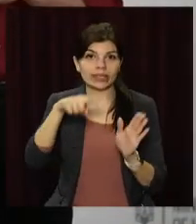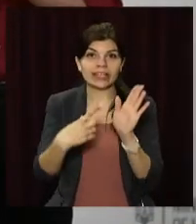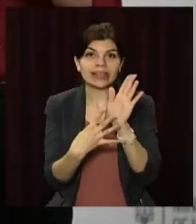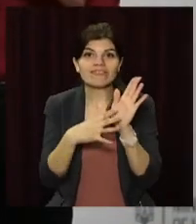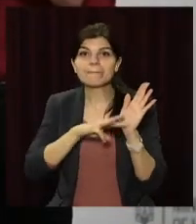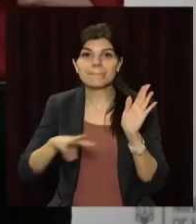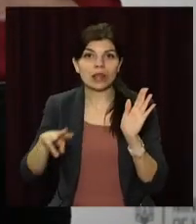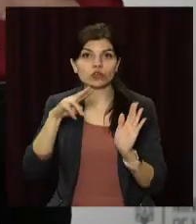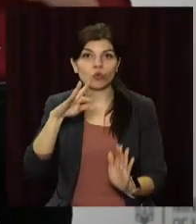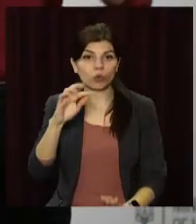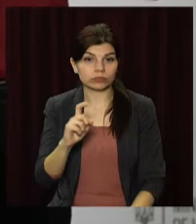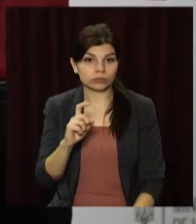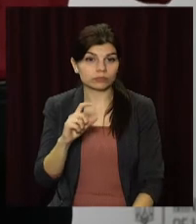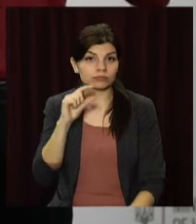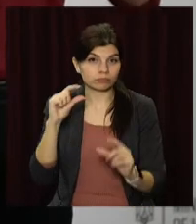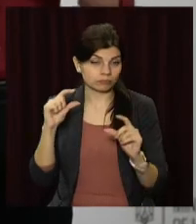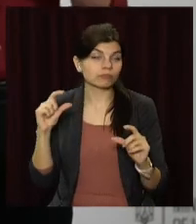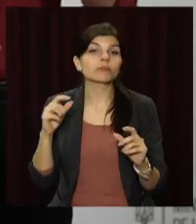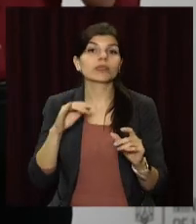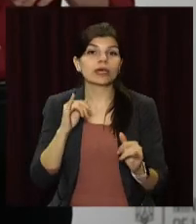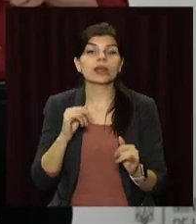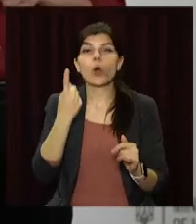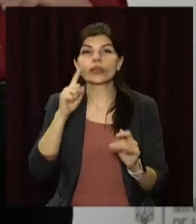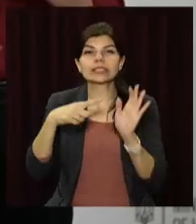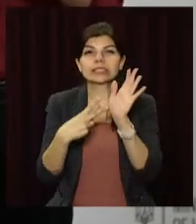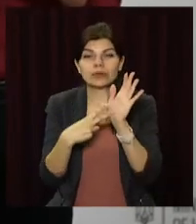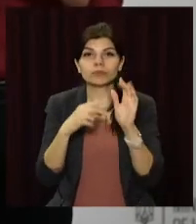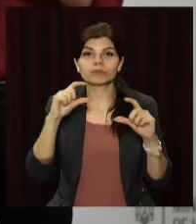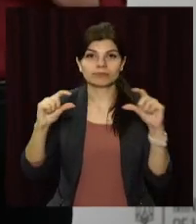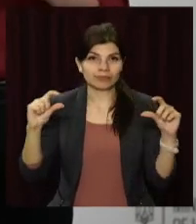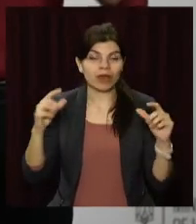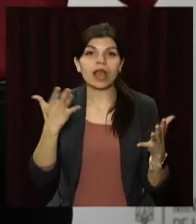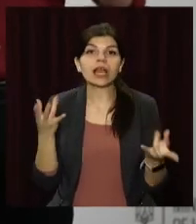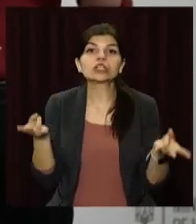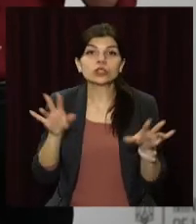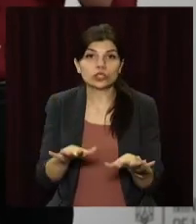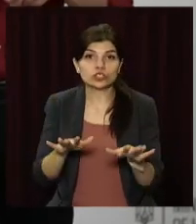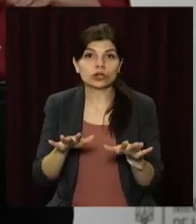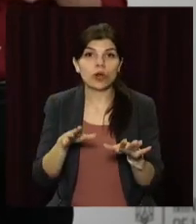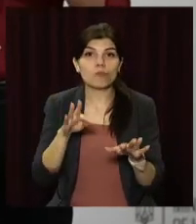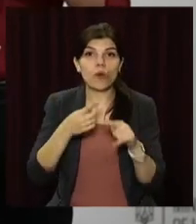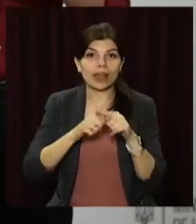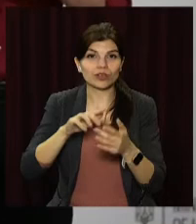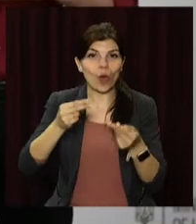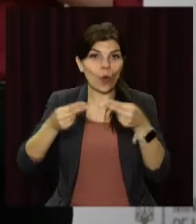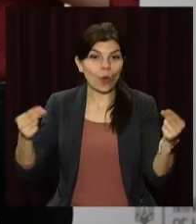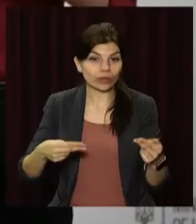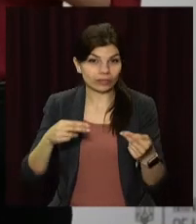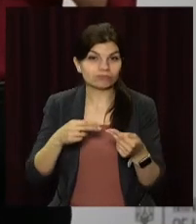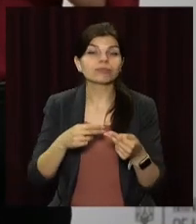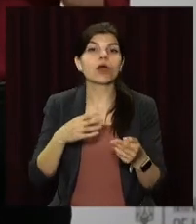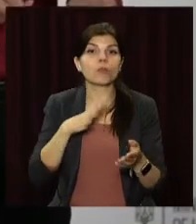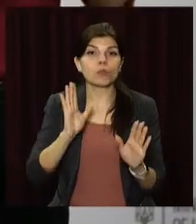мільйонів доз. І решта, 1,7 мільйона доз, які залишилися по цьому контракту, будуть